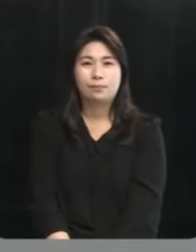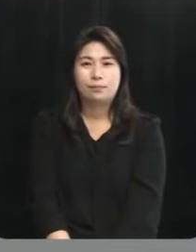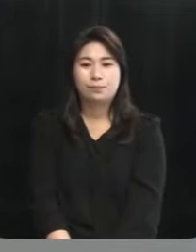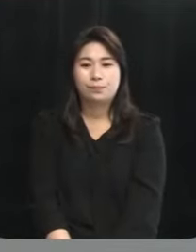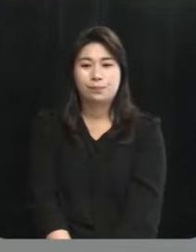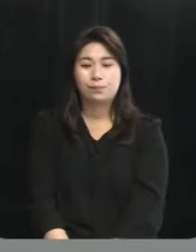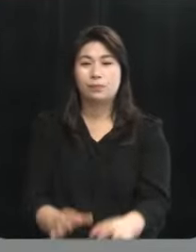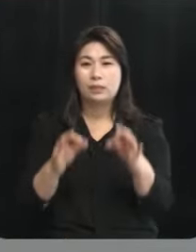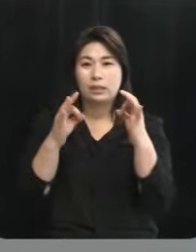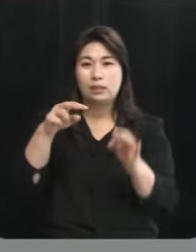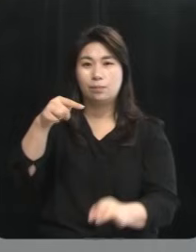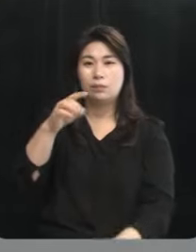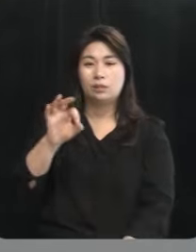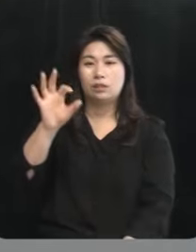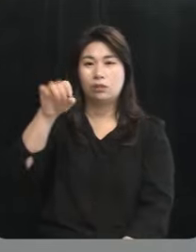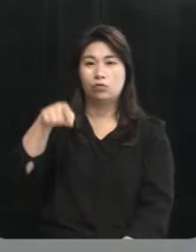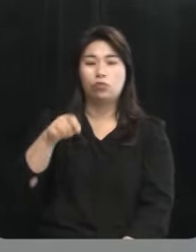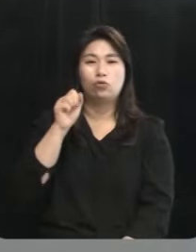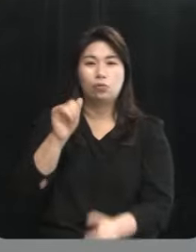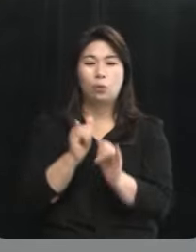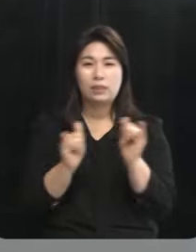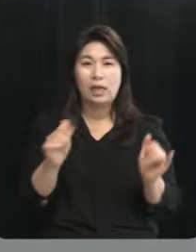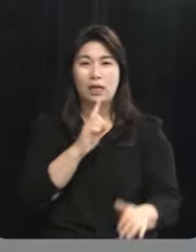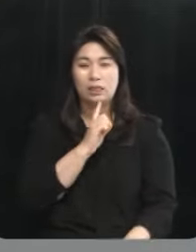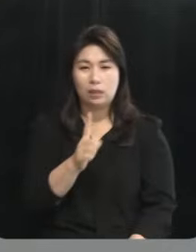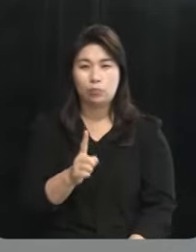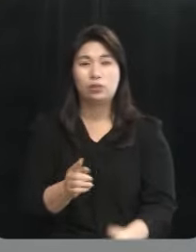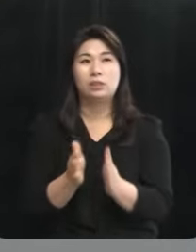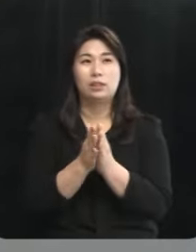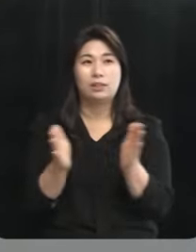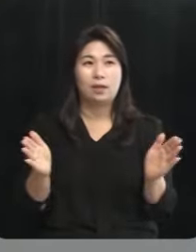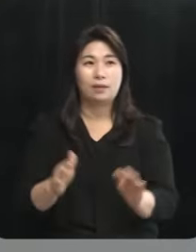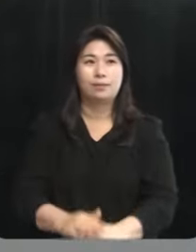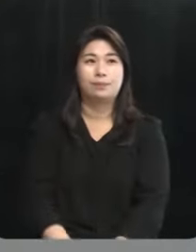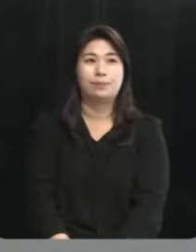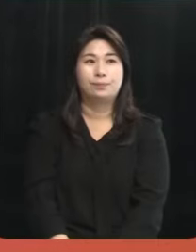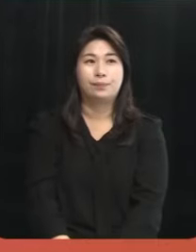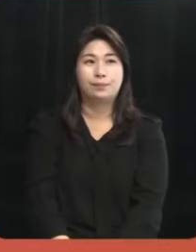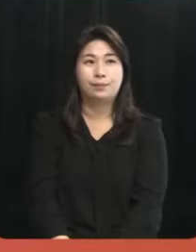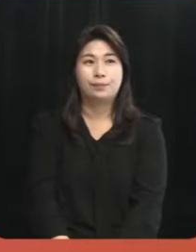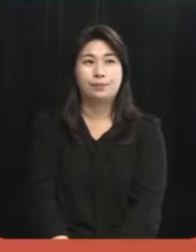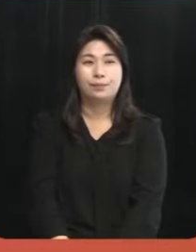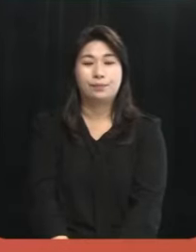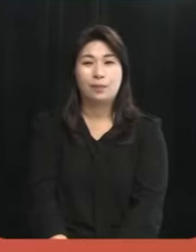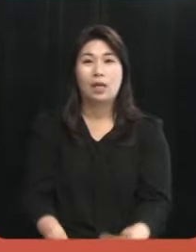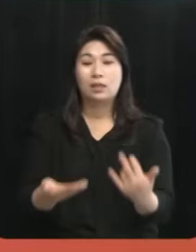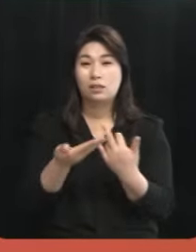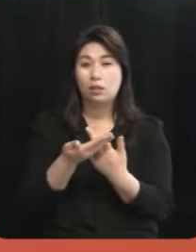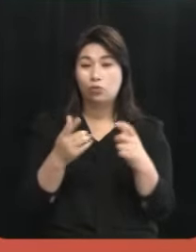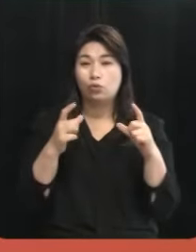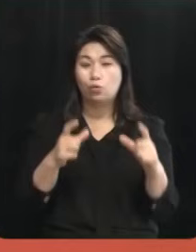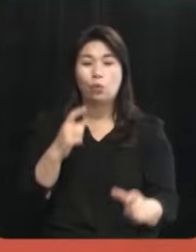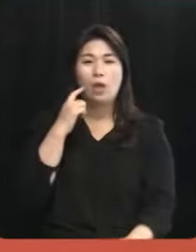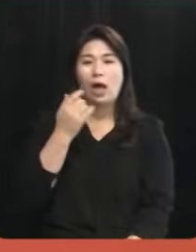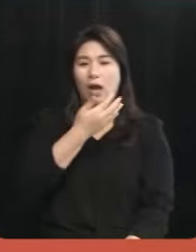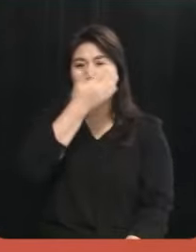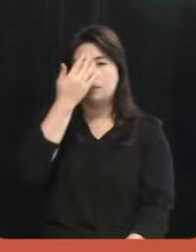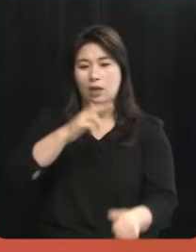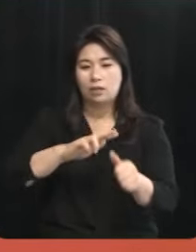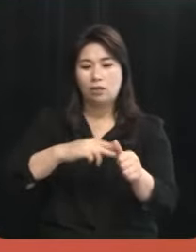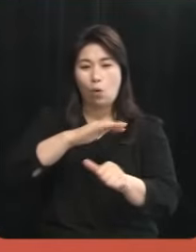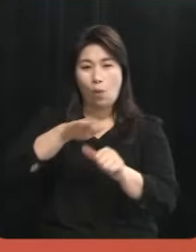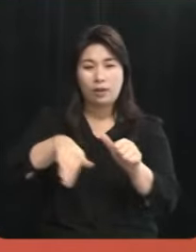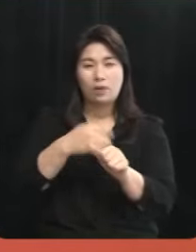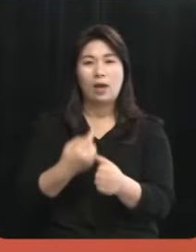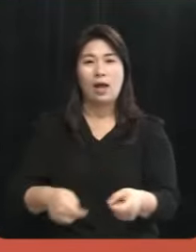김승훈 후보 1분 역시 시작해 주십시오 제주는 아름다운 자연 환경과